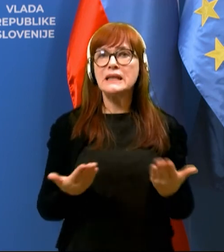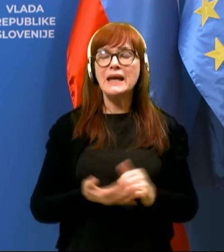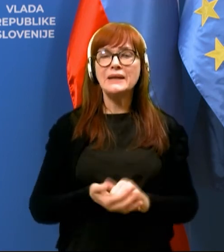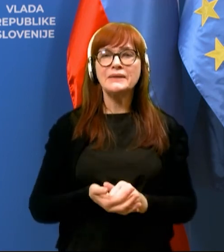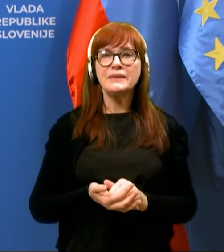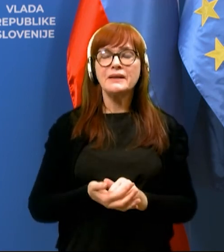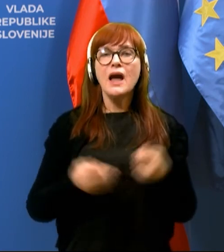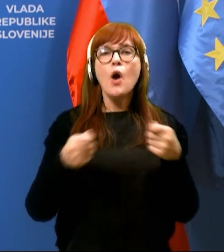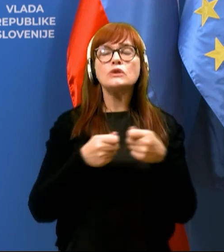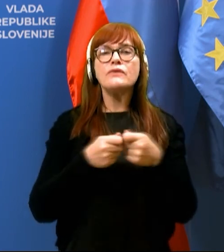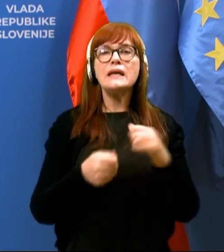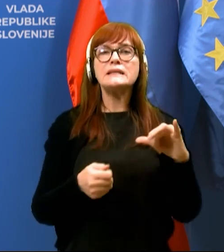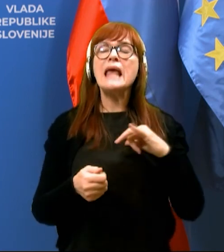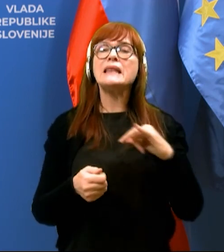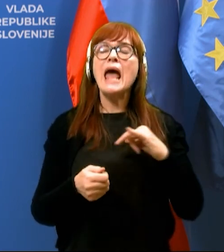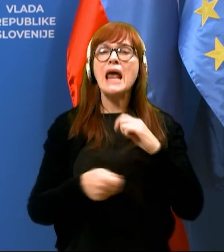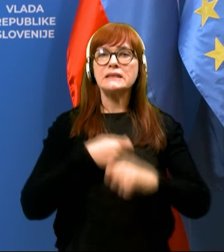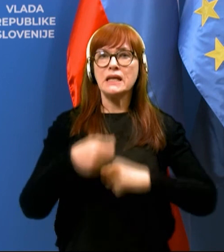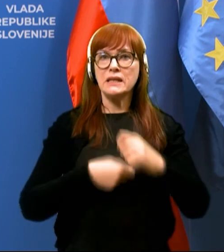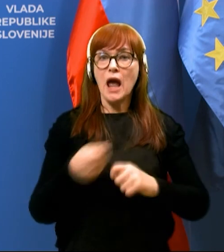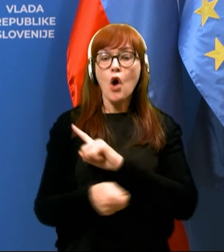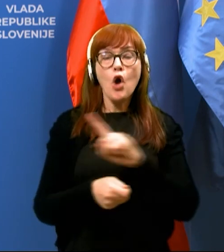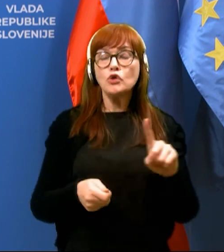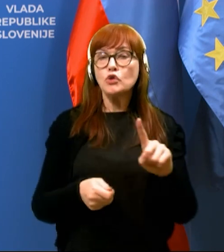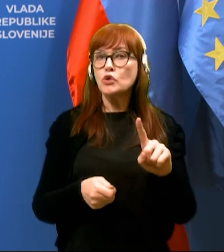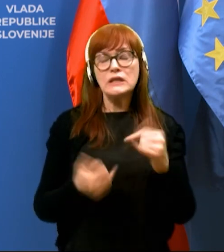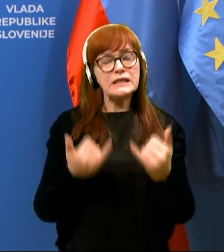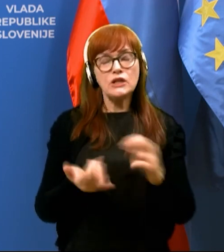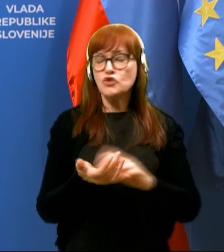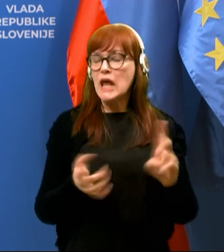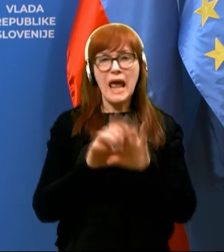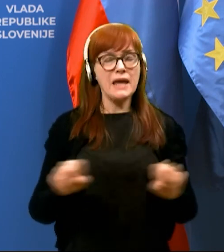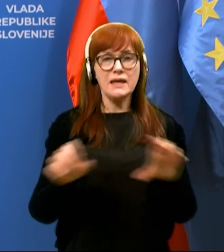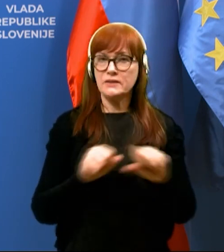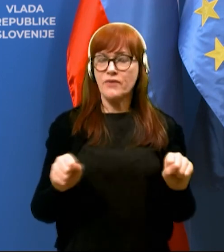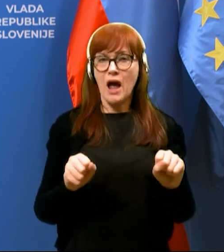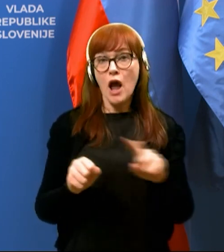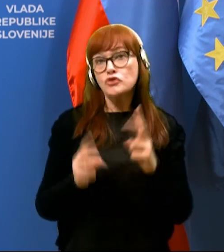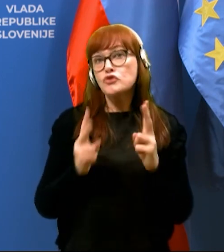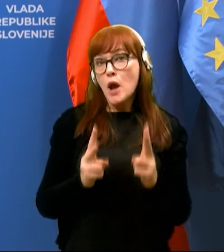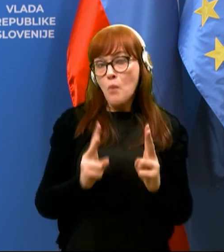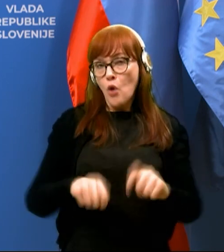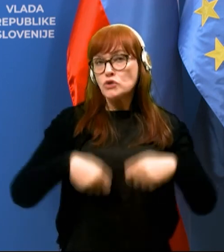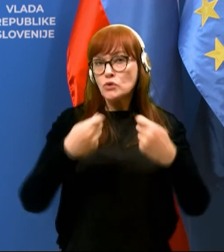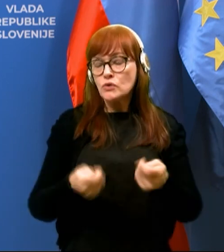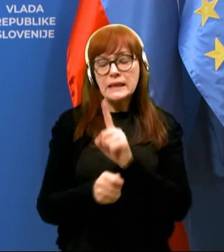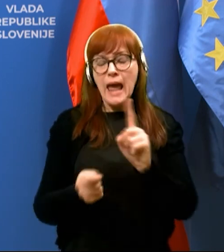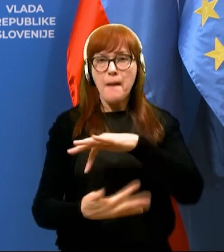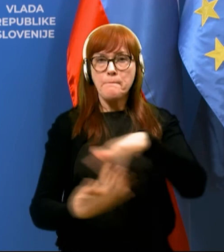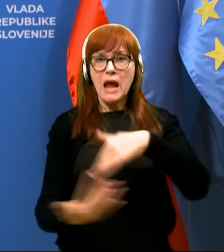Kar se tiče interesnih dejavnosti, pa se do nadaljnega ne izvajajo, razen če možno zagotoviti ne mešanja.